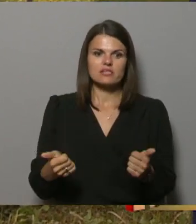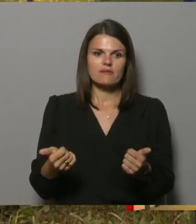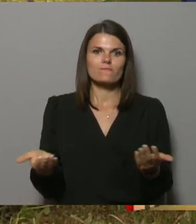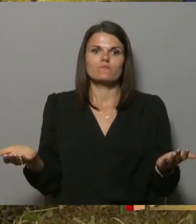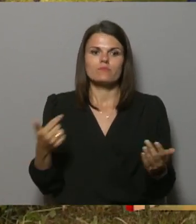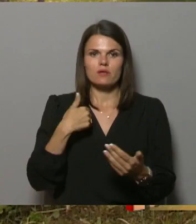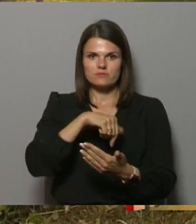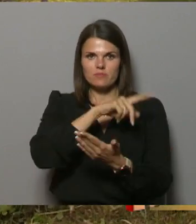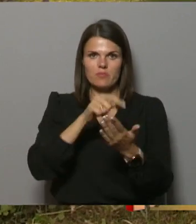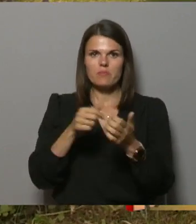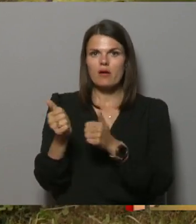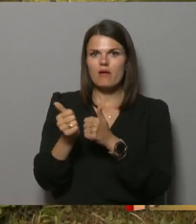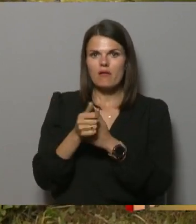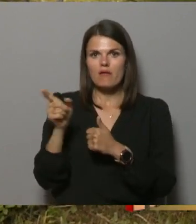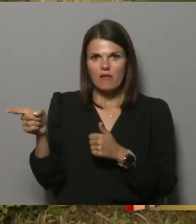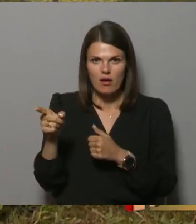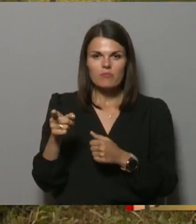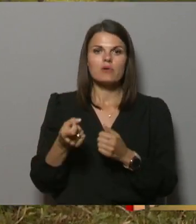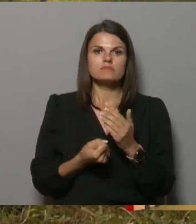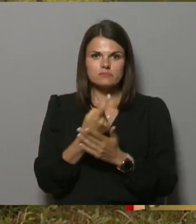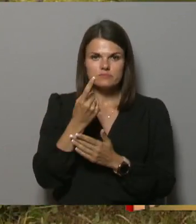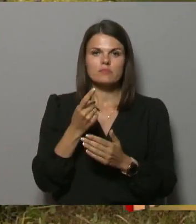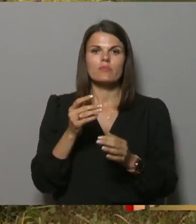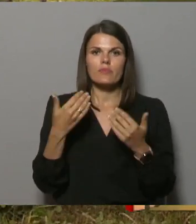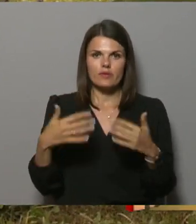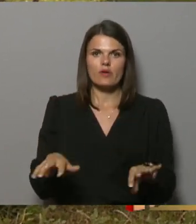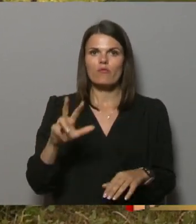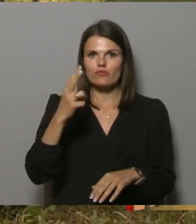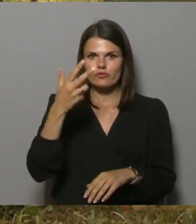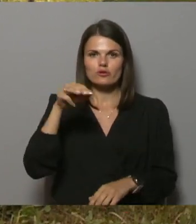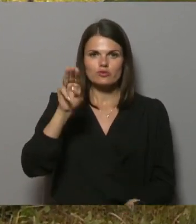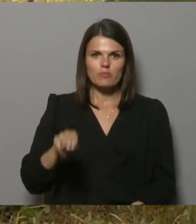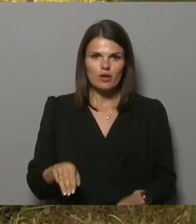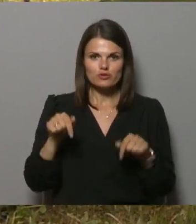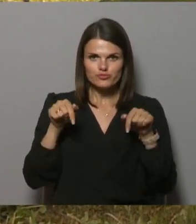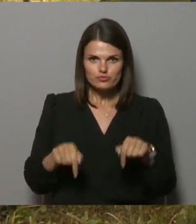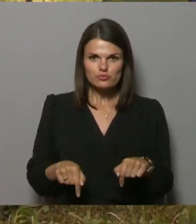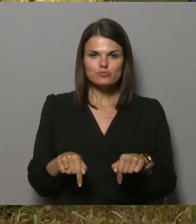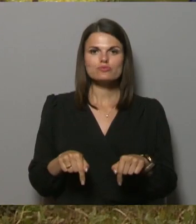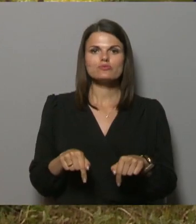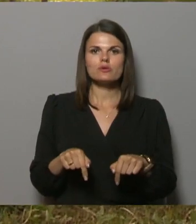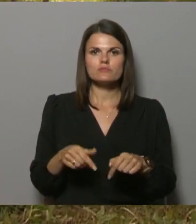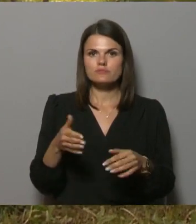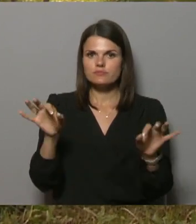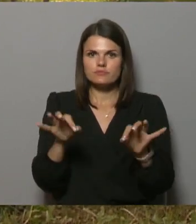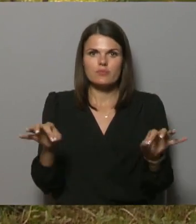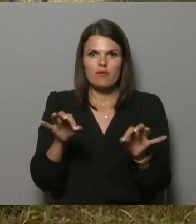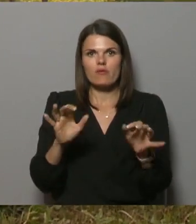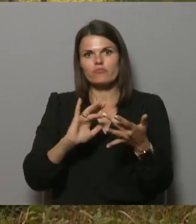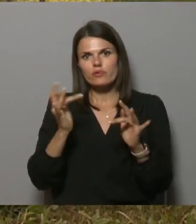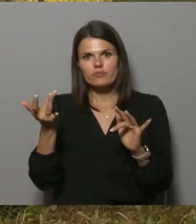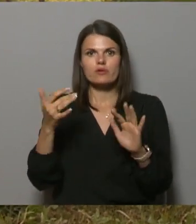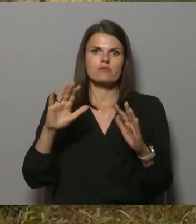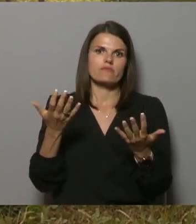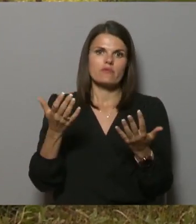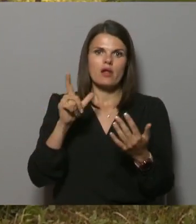apjautājos kaimiņiem. Un sveicināju tā, ka jau ir trešais mēnesis, ka šeit nekādai interneta